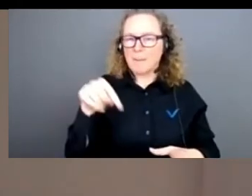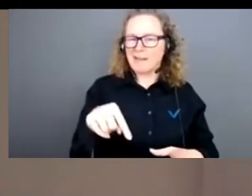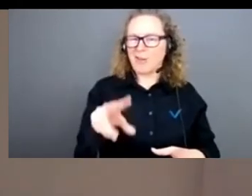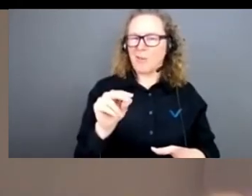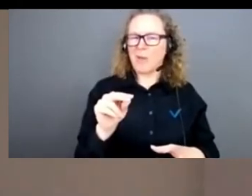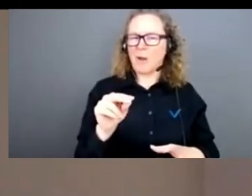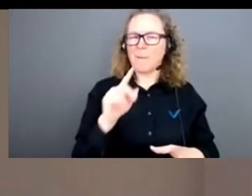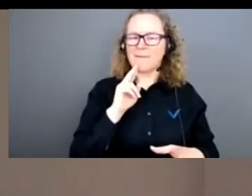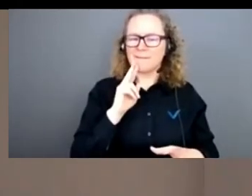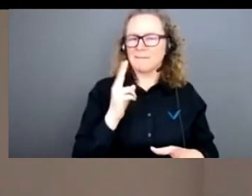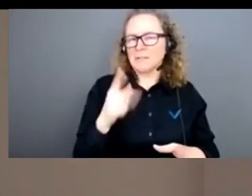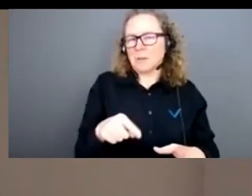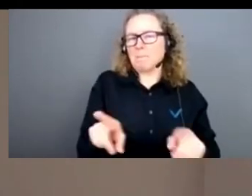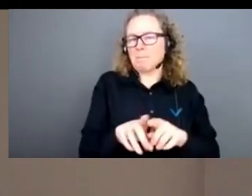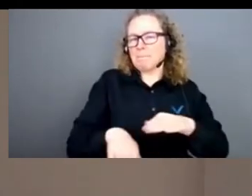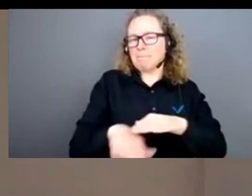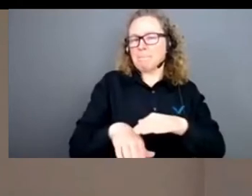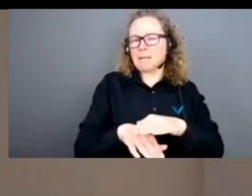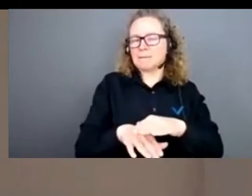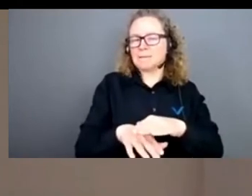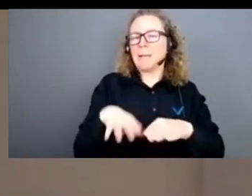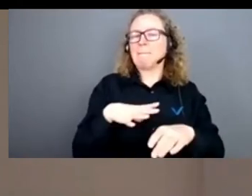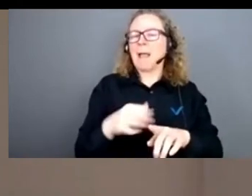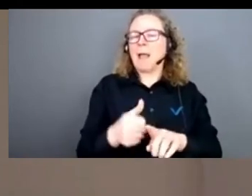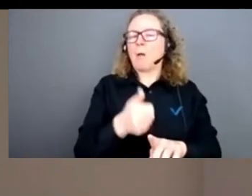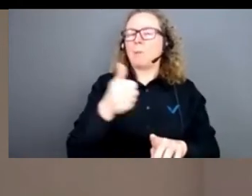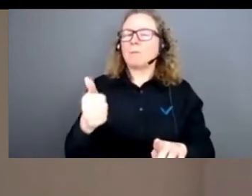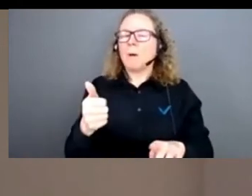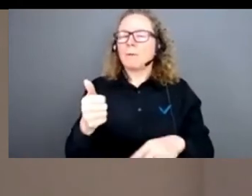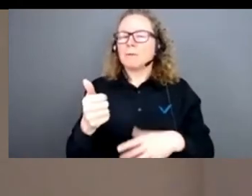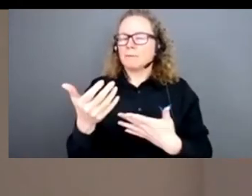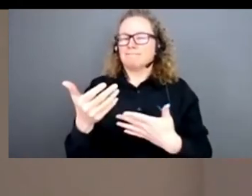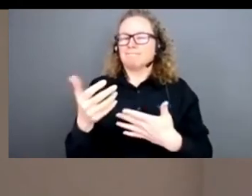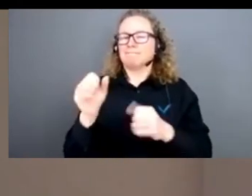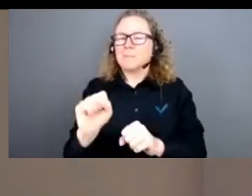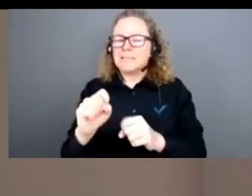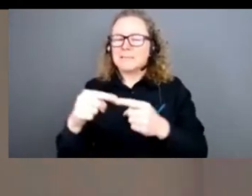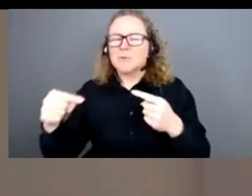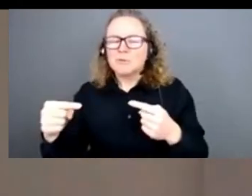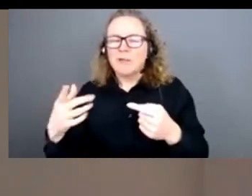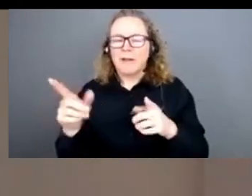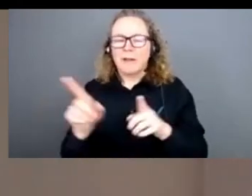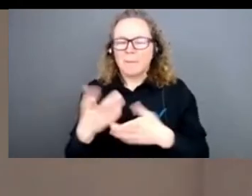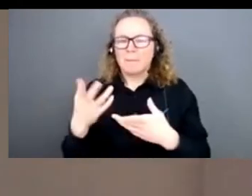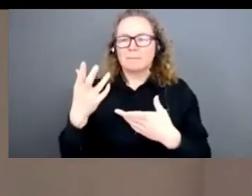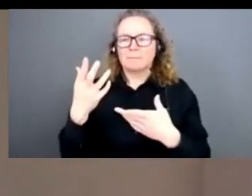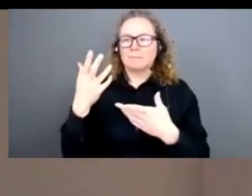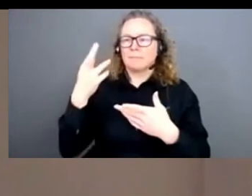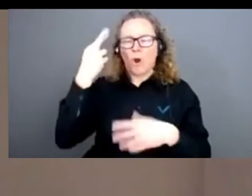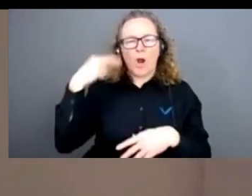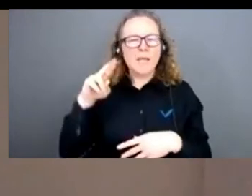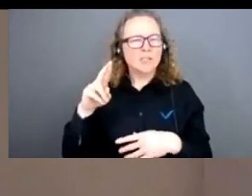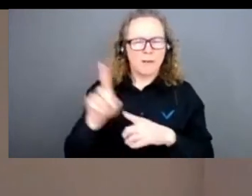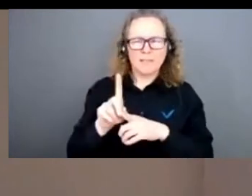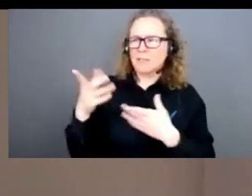portes absolument gigantesques. Ça pose des questions morales, évidemment, importantes, mais religieuses, fondamentales. Est-ce que Dieu nous autorise à